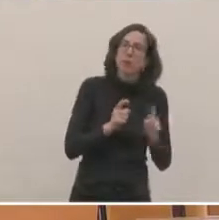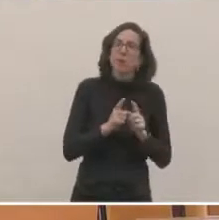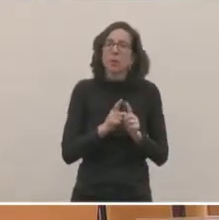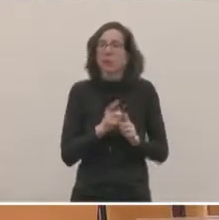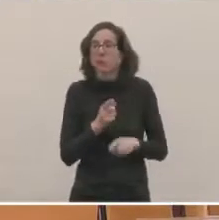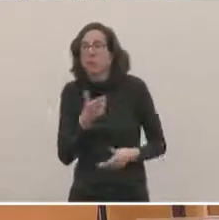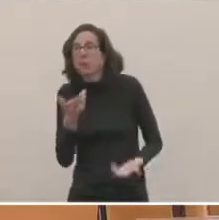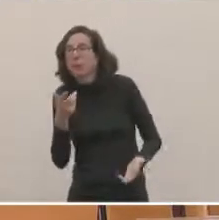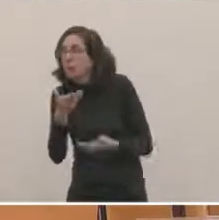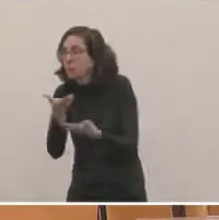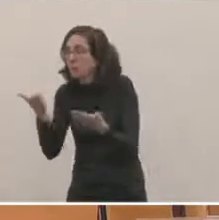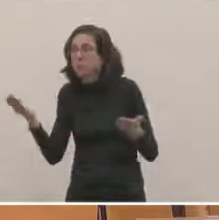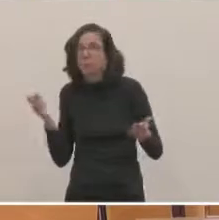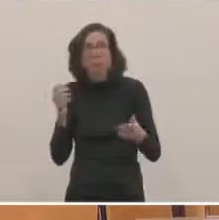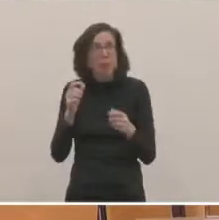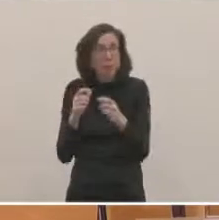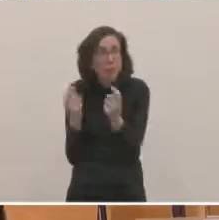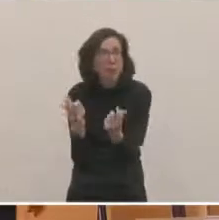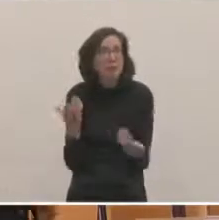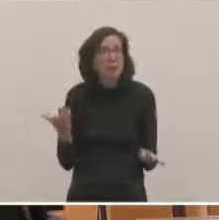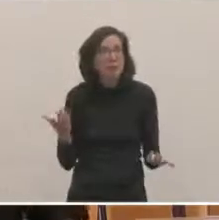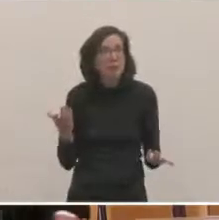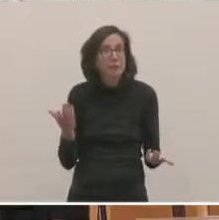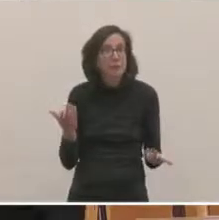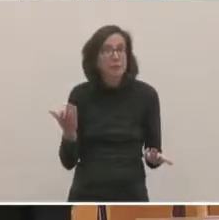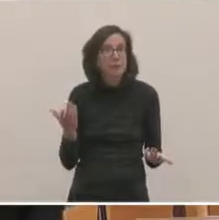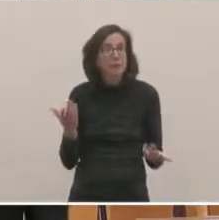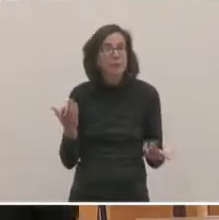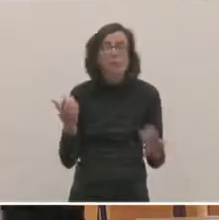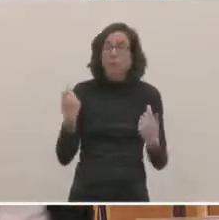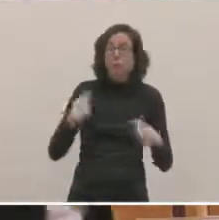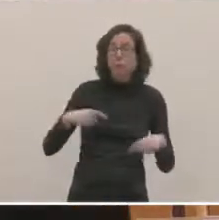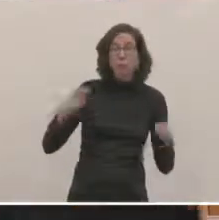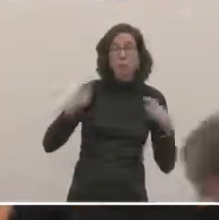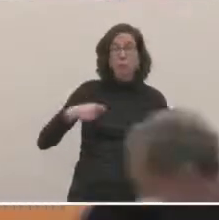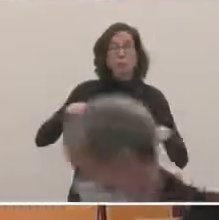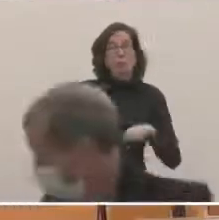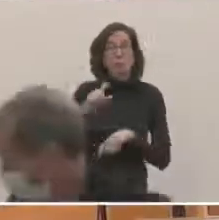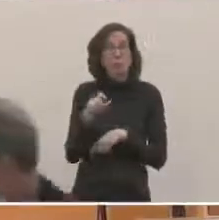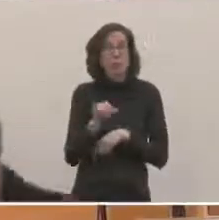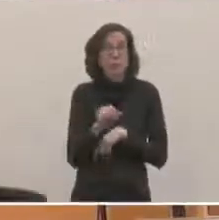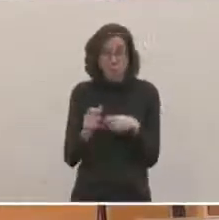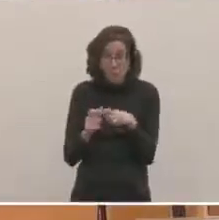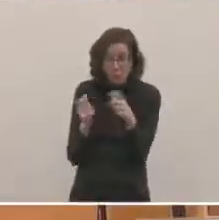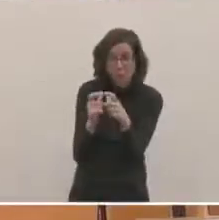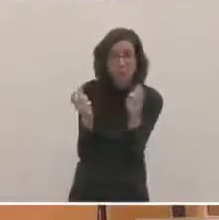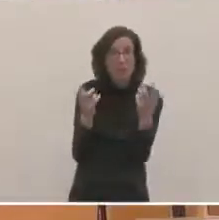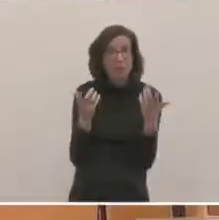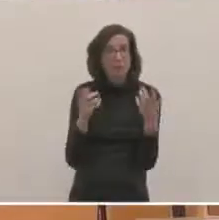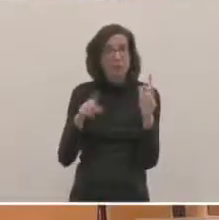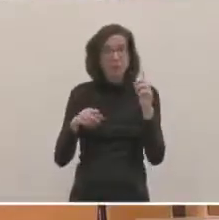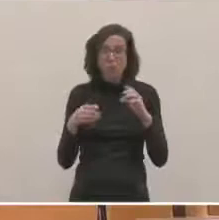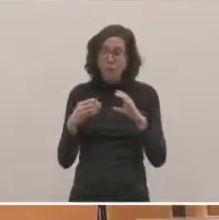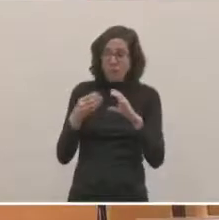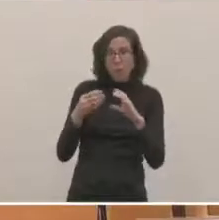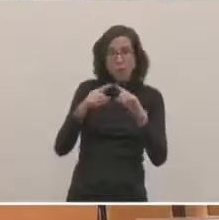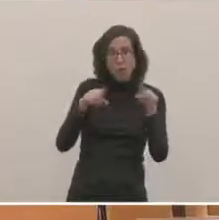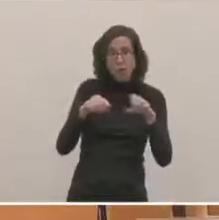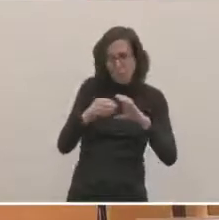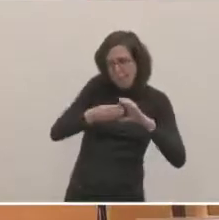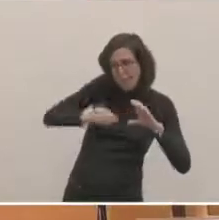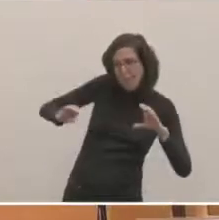consommateur d'eau, c'est une entreprise qui fait 25% de la consommation d de toute la commune. Donc, il faut qu'il y ait aussi une gestion